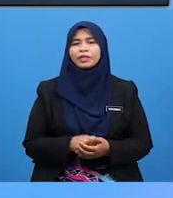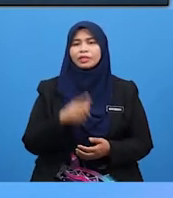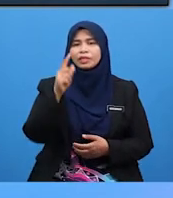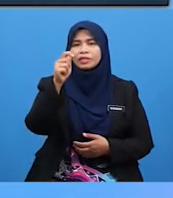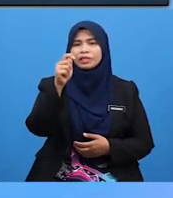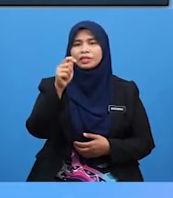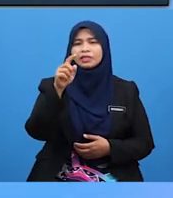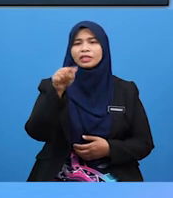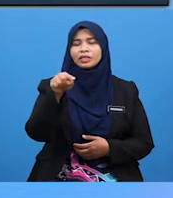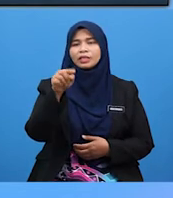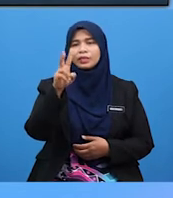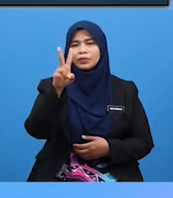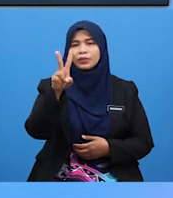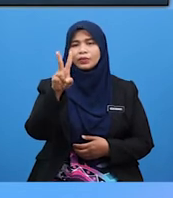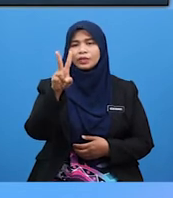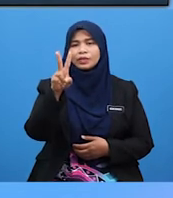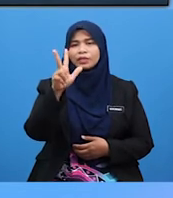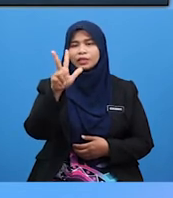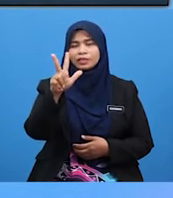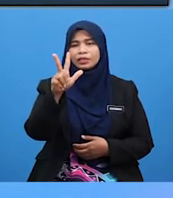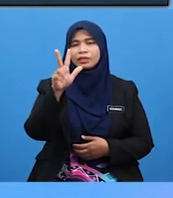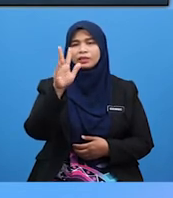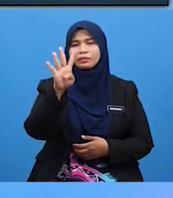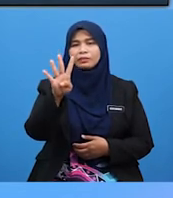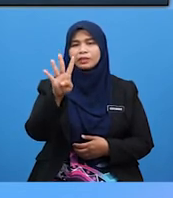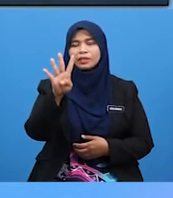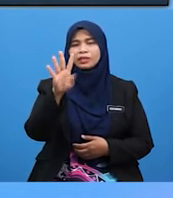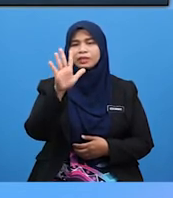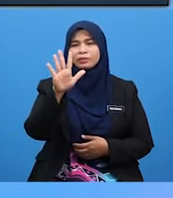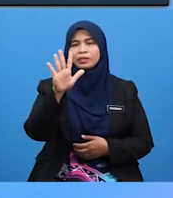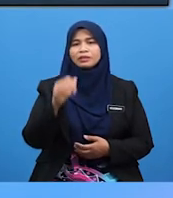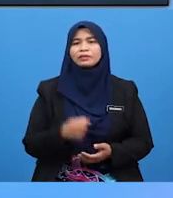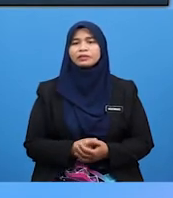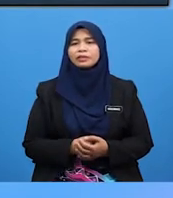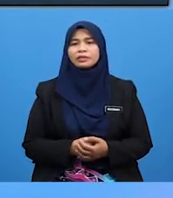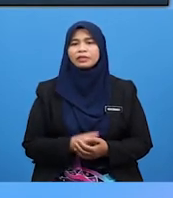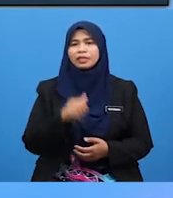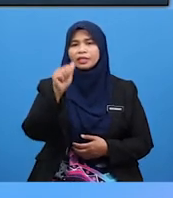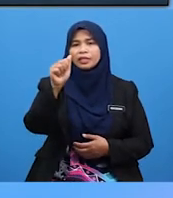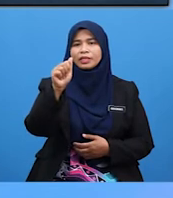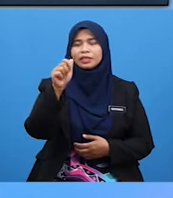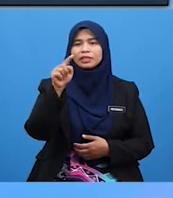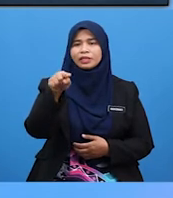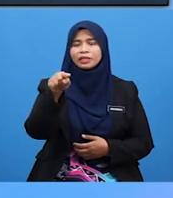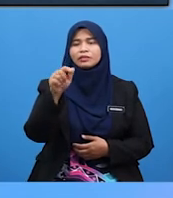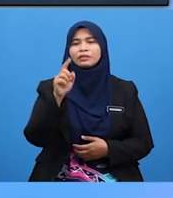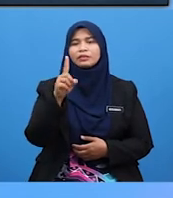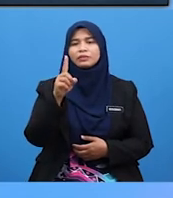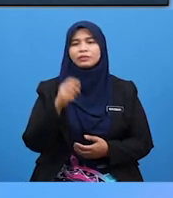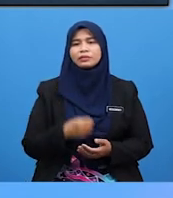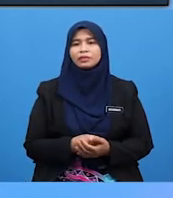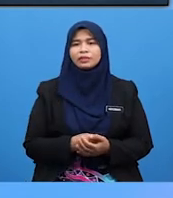.2345 A.1